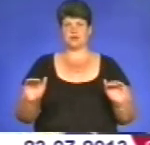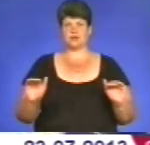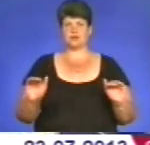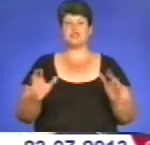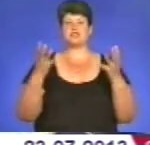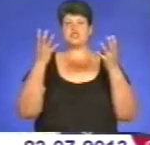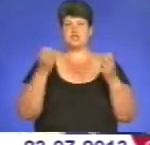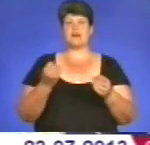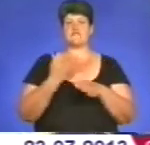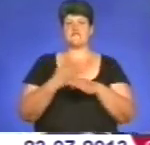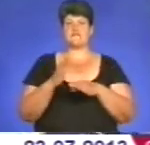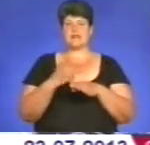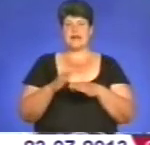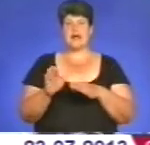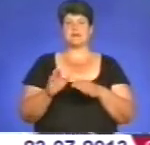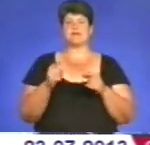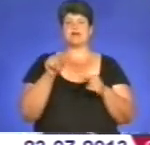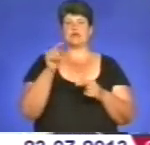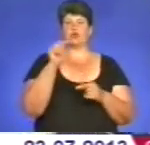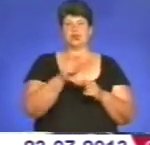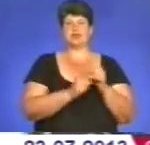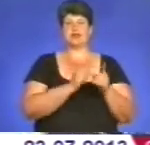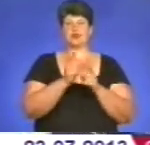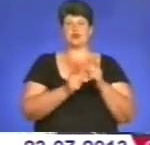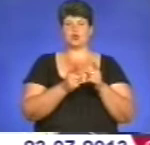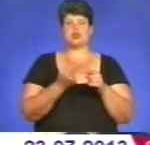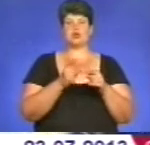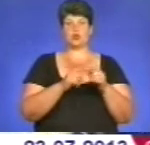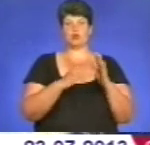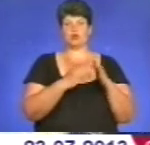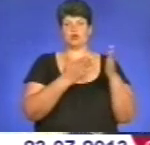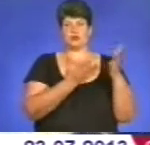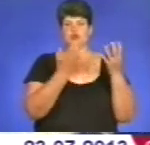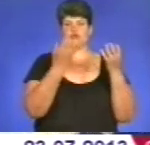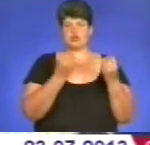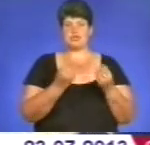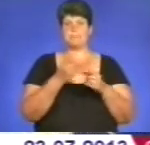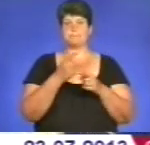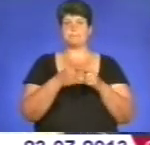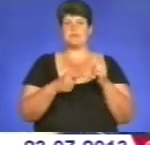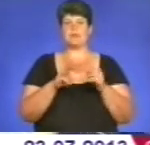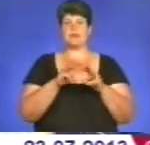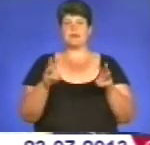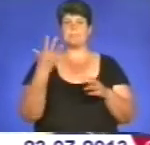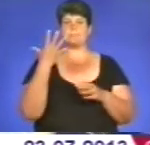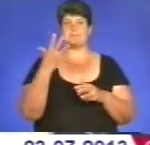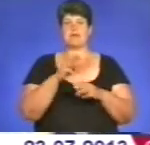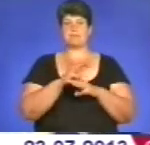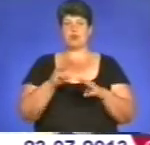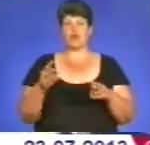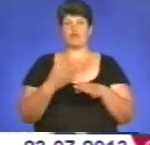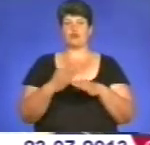ми сюди ще виділяємо. І тут на реконструкцію самого цього будинку ще півмільйона і п'ять мільйонів виділено коштів на